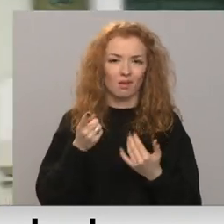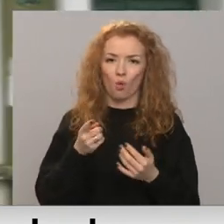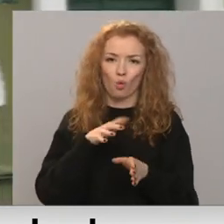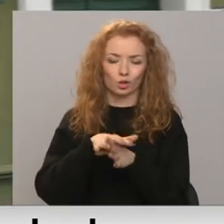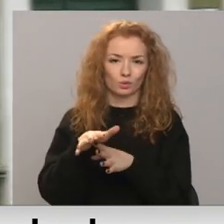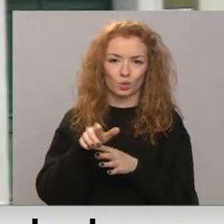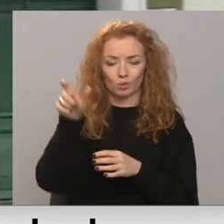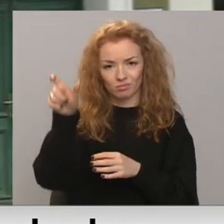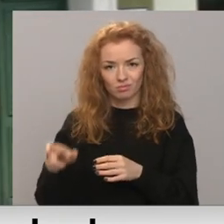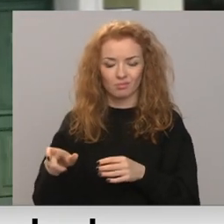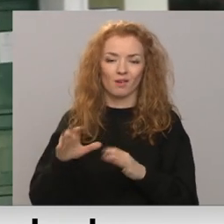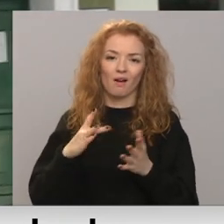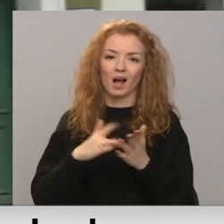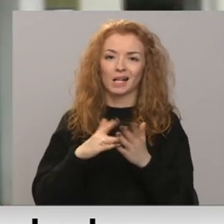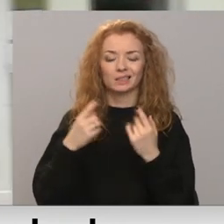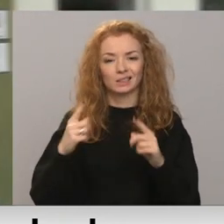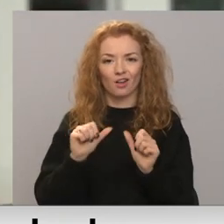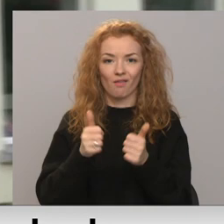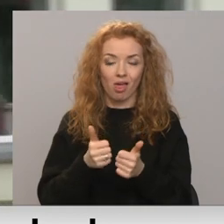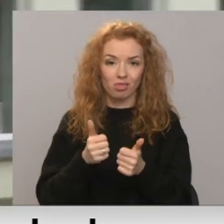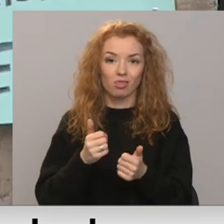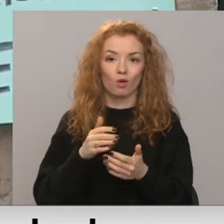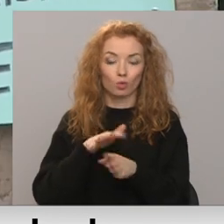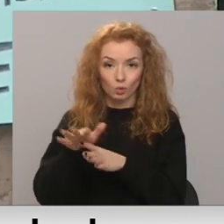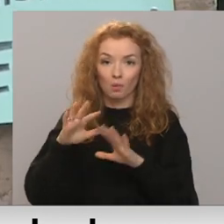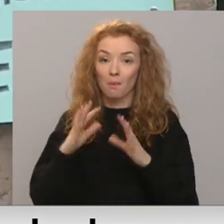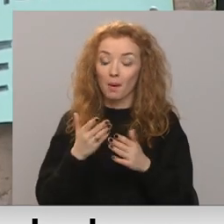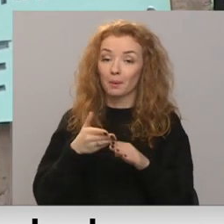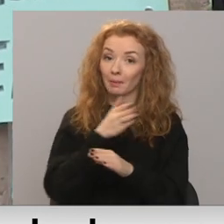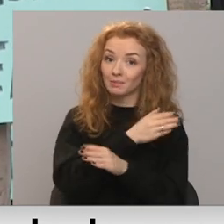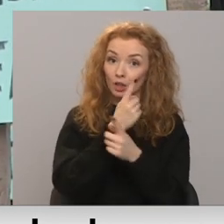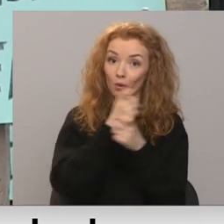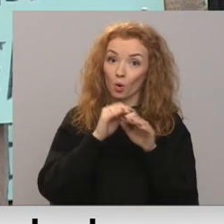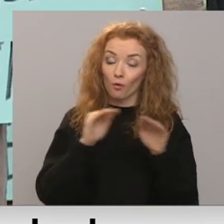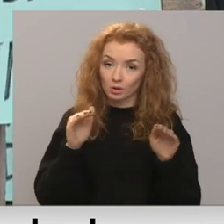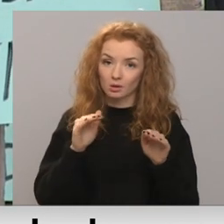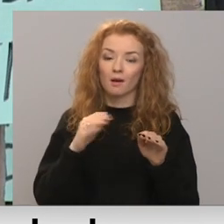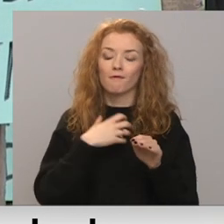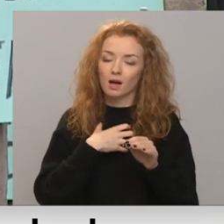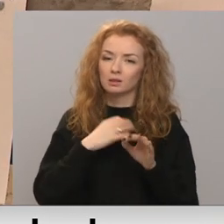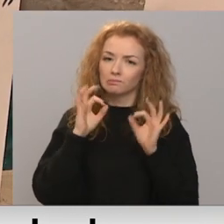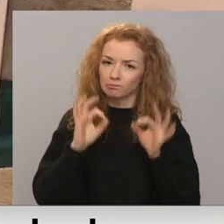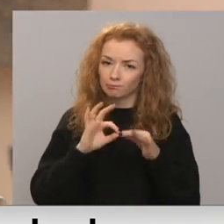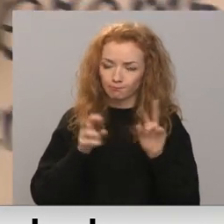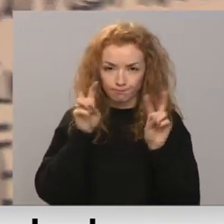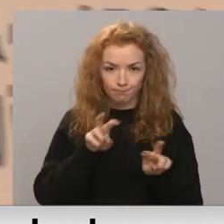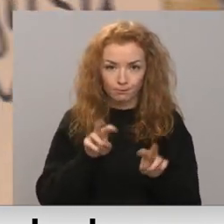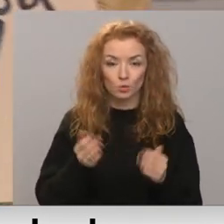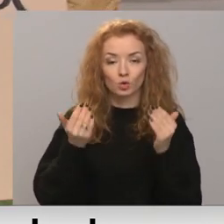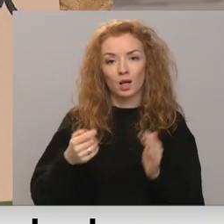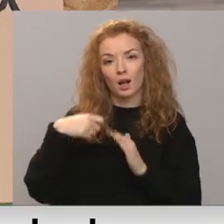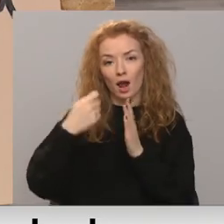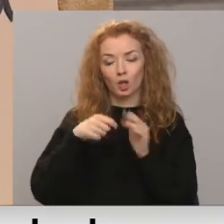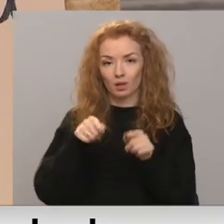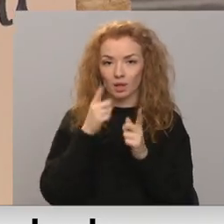uzbrukums vai cita veida noziedzīgs noderījums, taču par to pirms informācijas publiskošanas esot bijis jāpārliecinās. Šodien raidījumā rīt